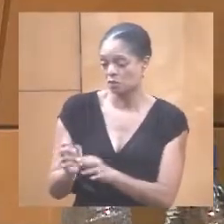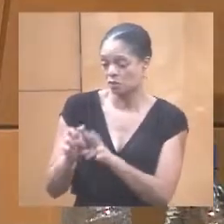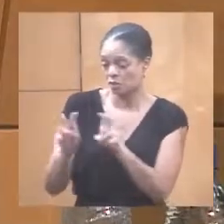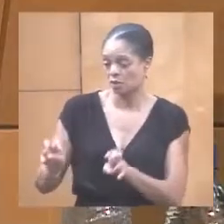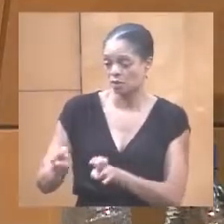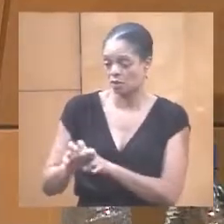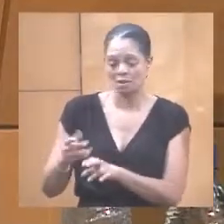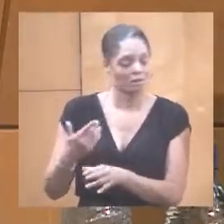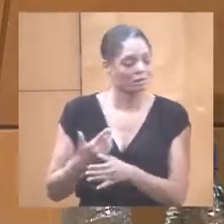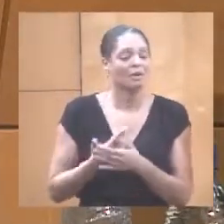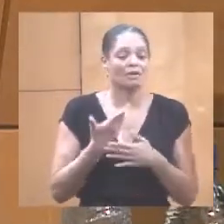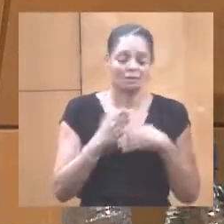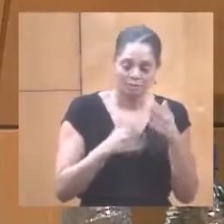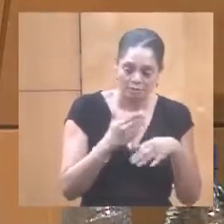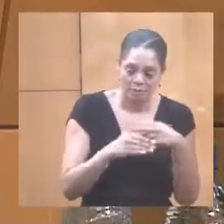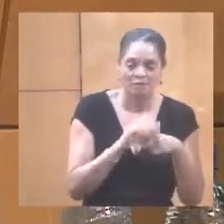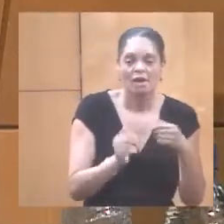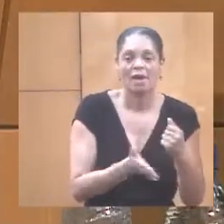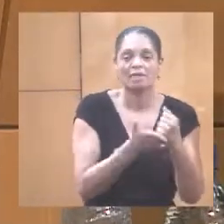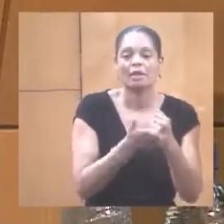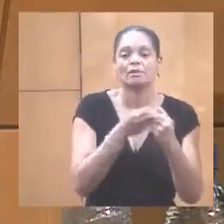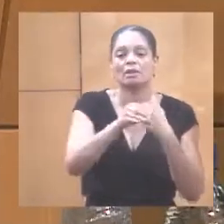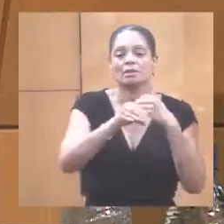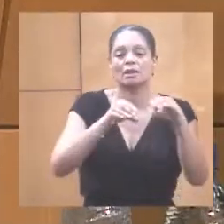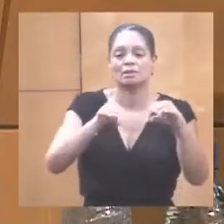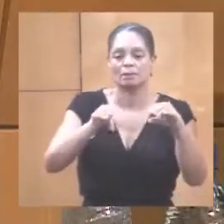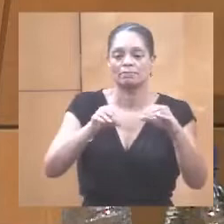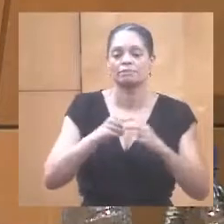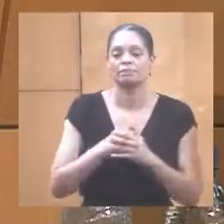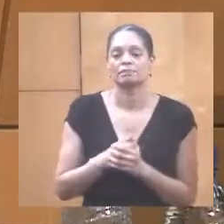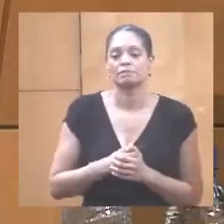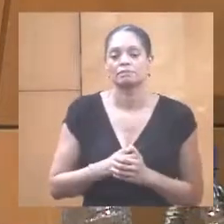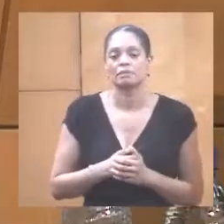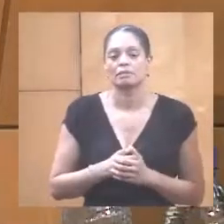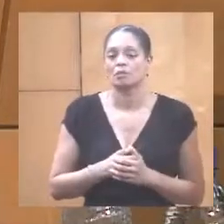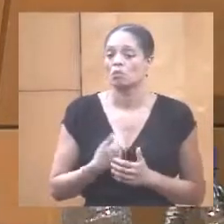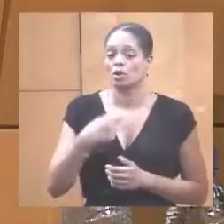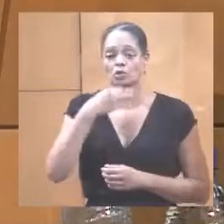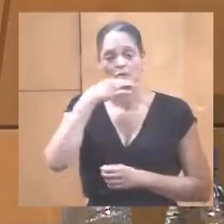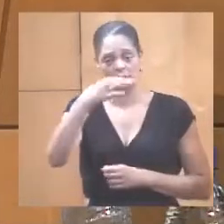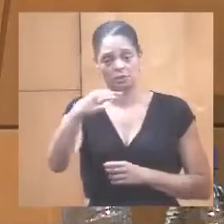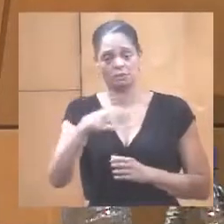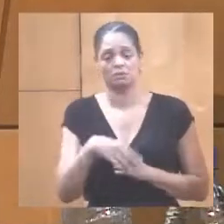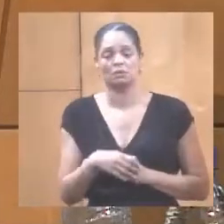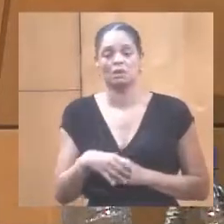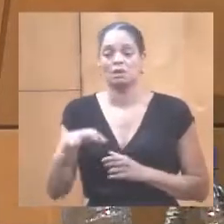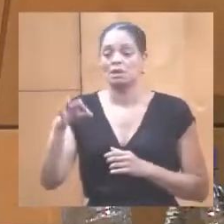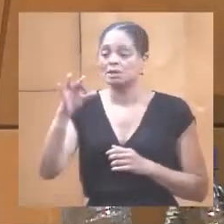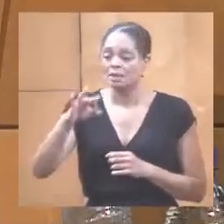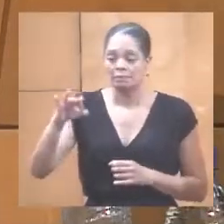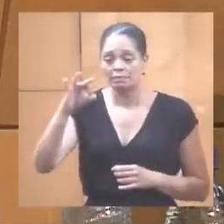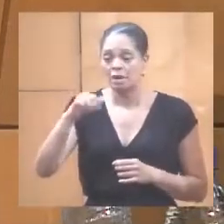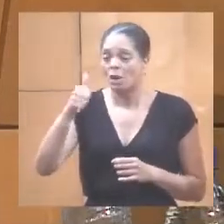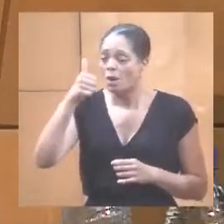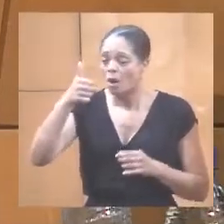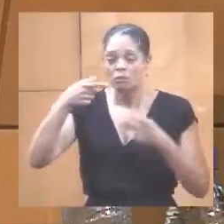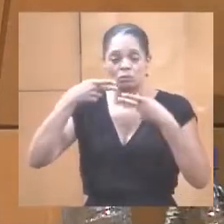des aides sont attribuées. Donc je prétends qu'il n'y a pas un public, quel qu'il soit,